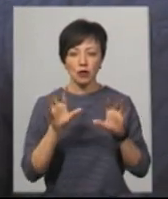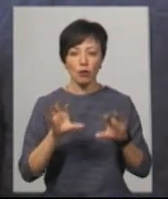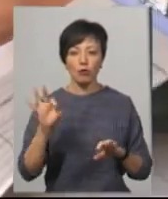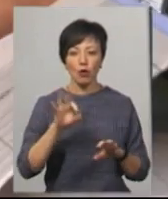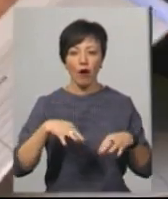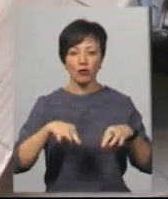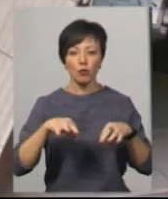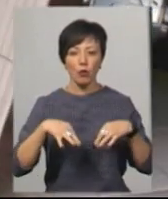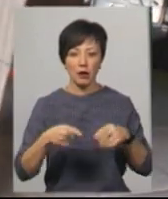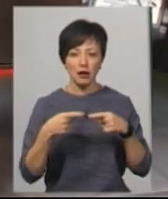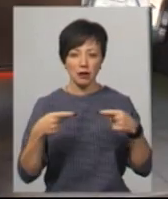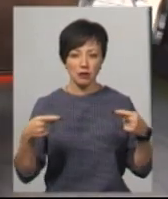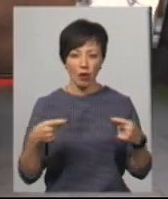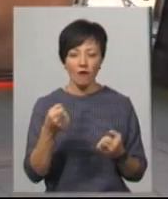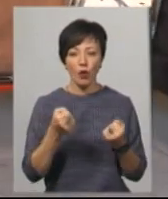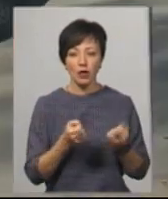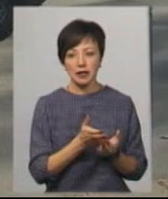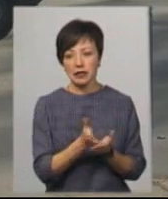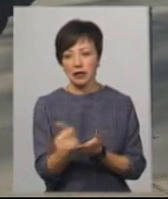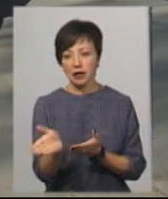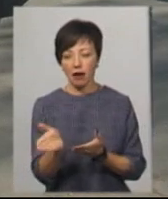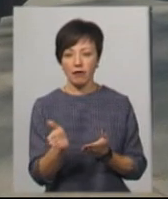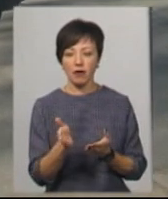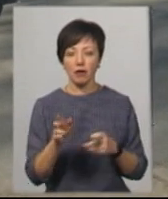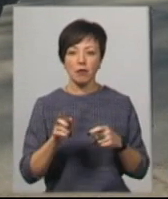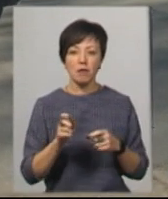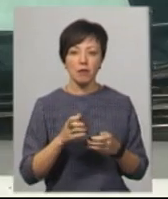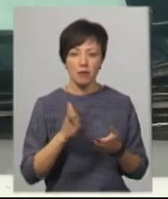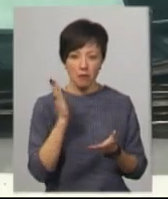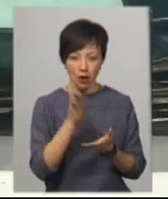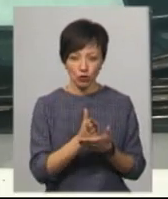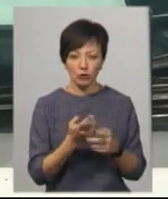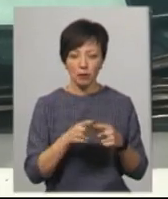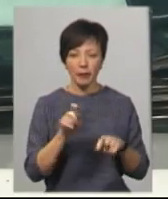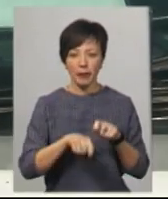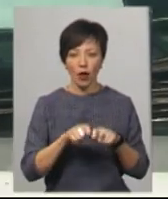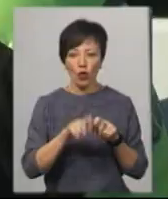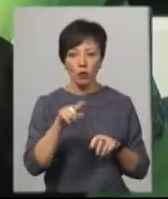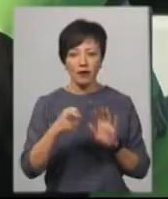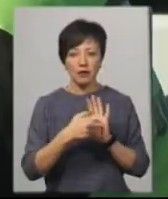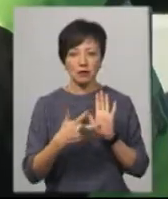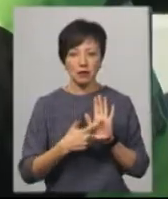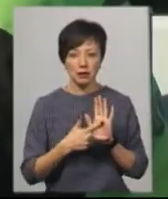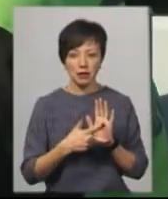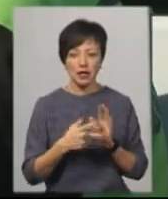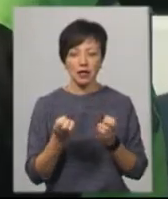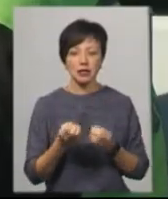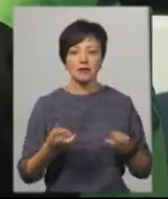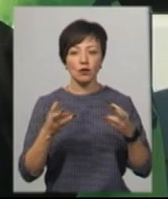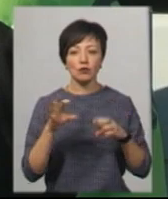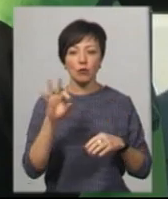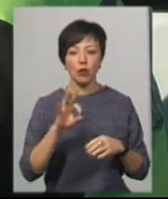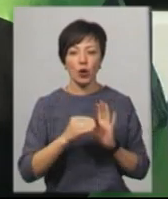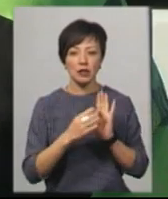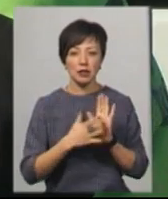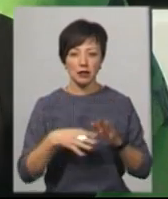про автомобільний транспорт. Водій з'їхав з маршруту. Перевірили сьогодні і маршрутне таксі номер 18. Свідослоб про реєстрацію транспортного